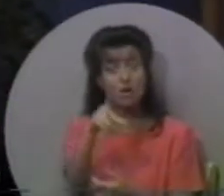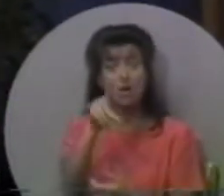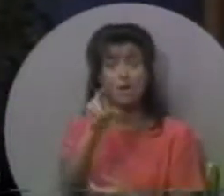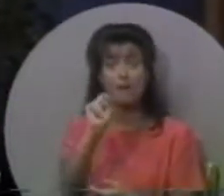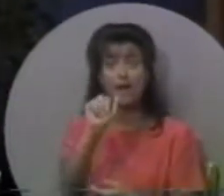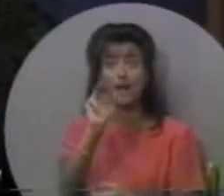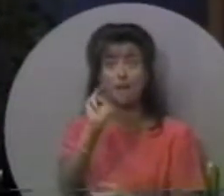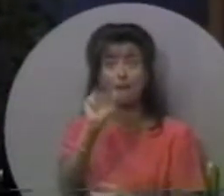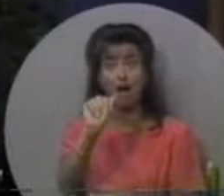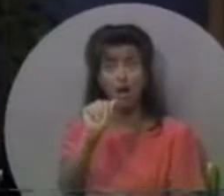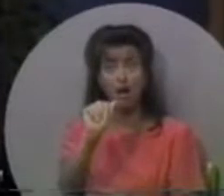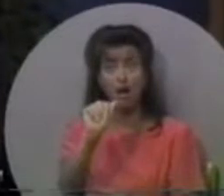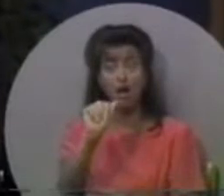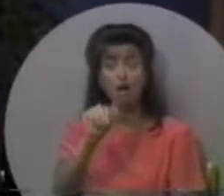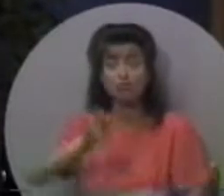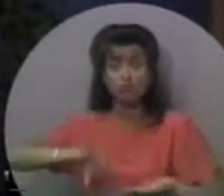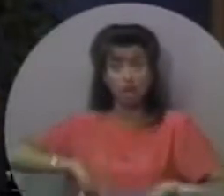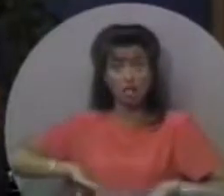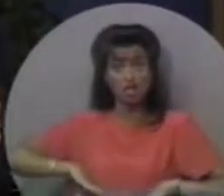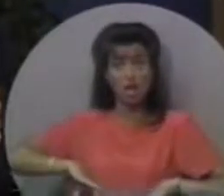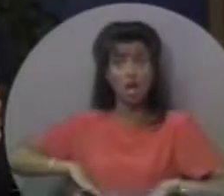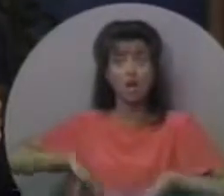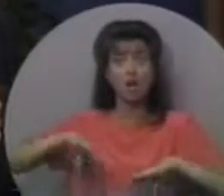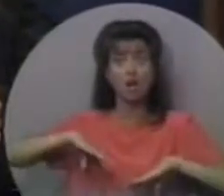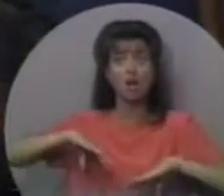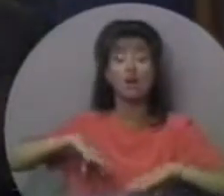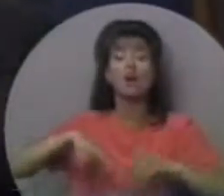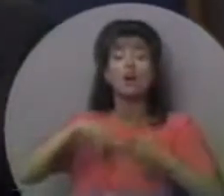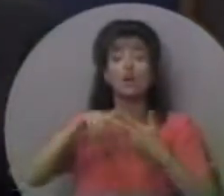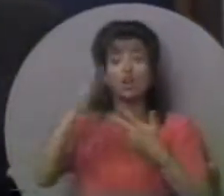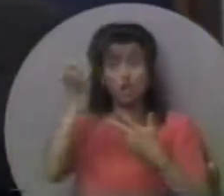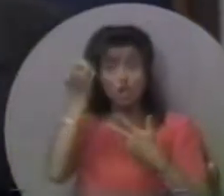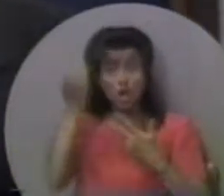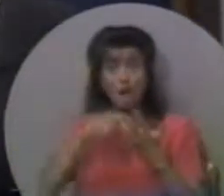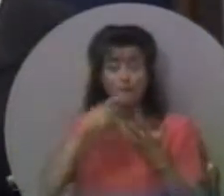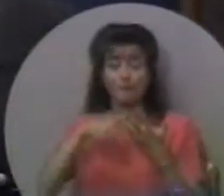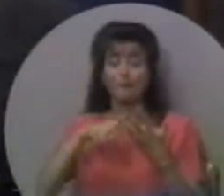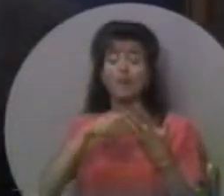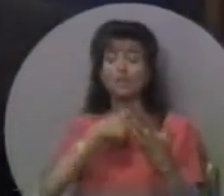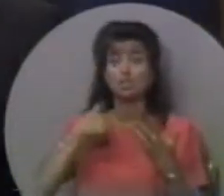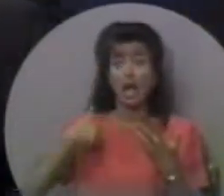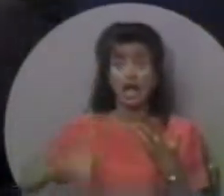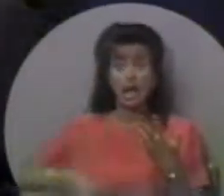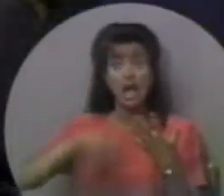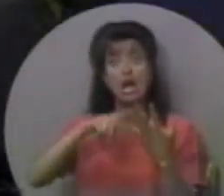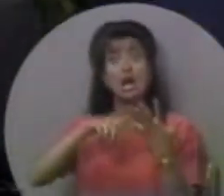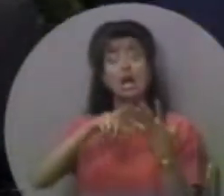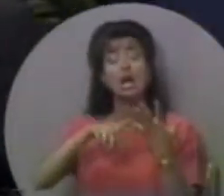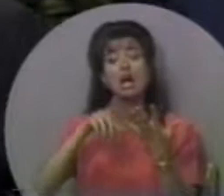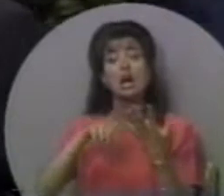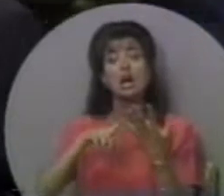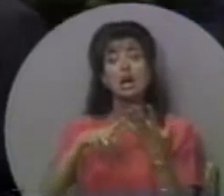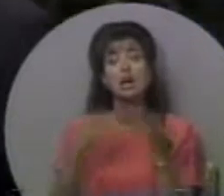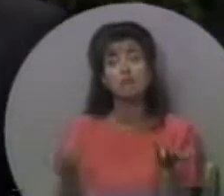Панама, Росія, Європа, Китай,